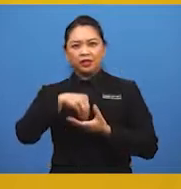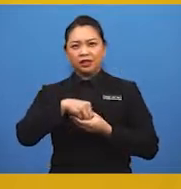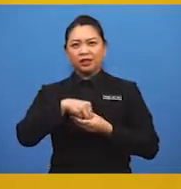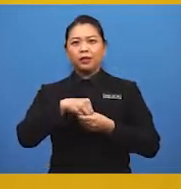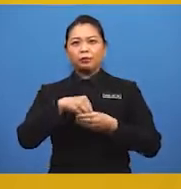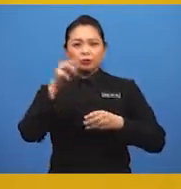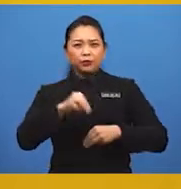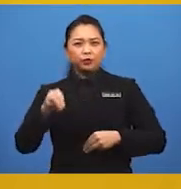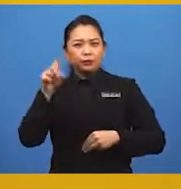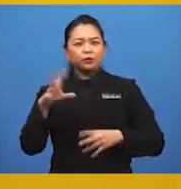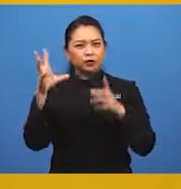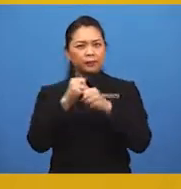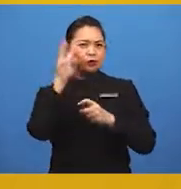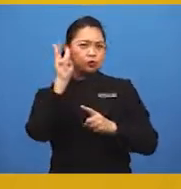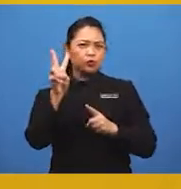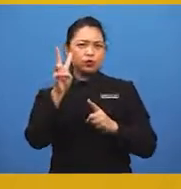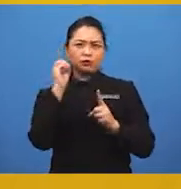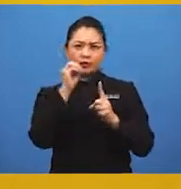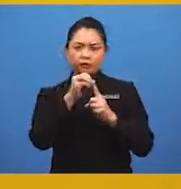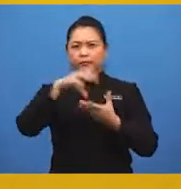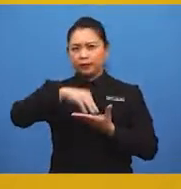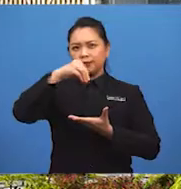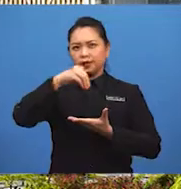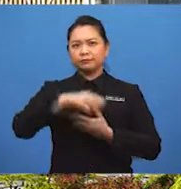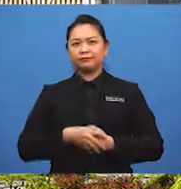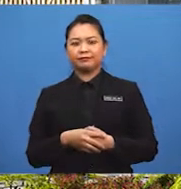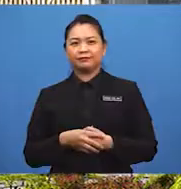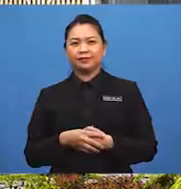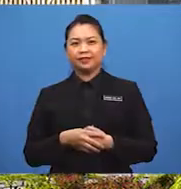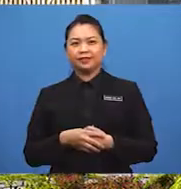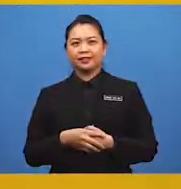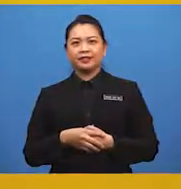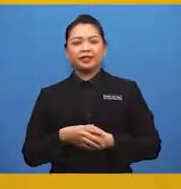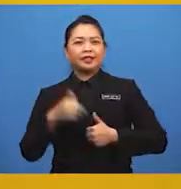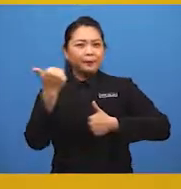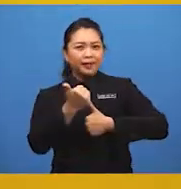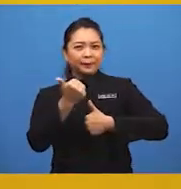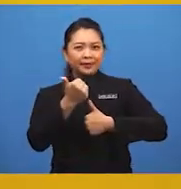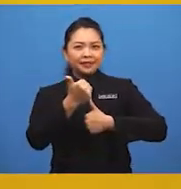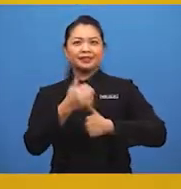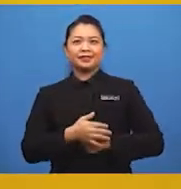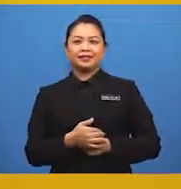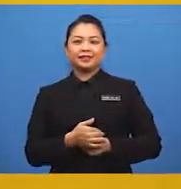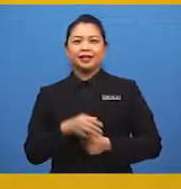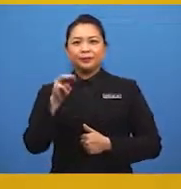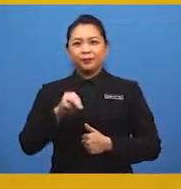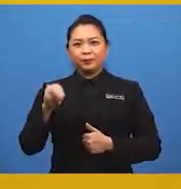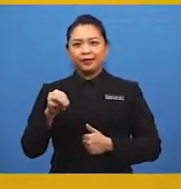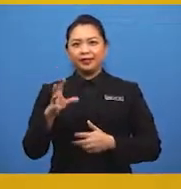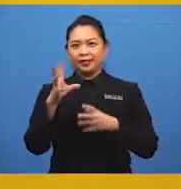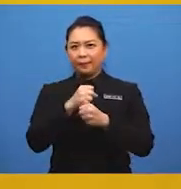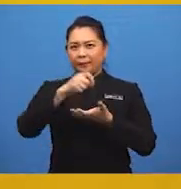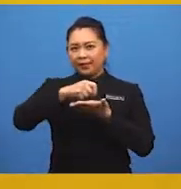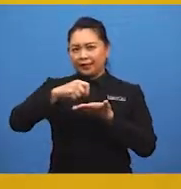murid-murid perlu mencapai dua objektif pembelajaran. Yang pertama, murid-murid dapat